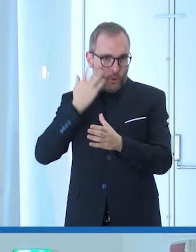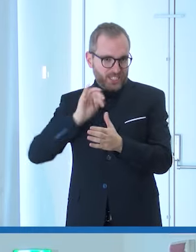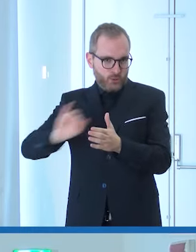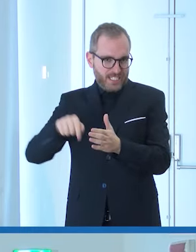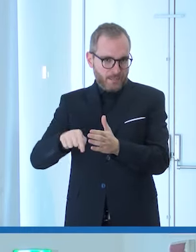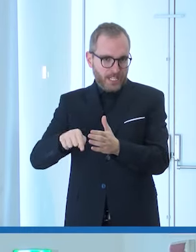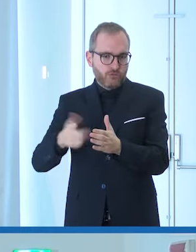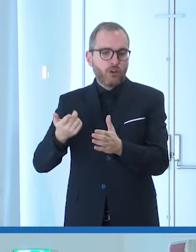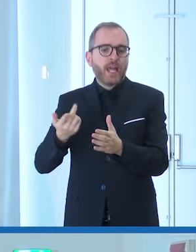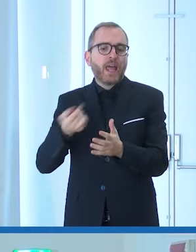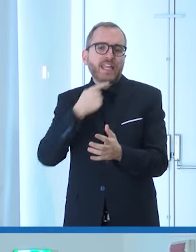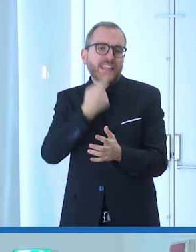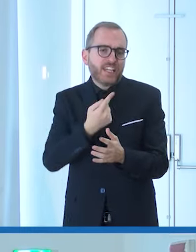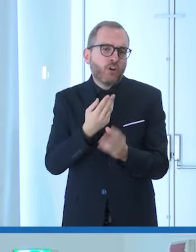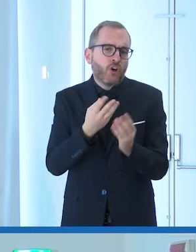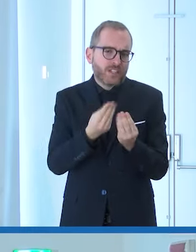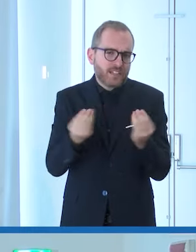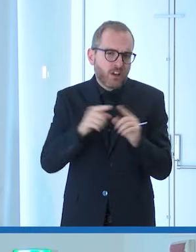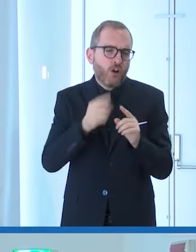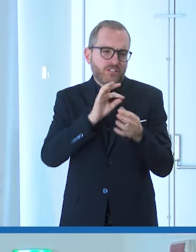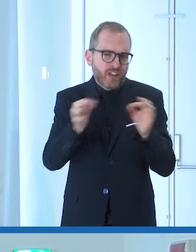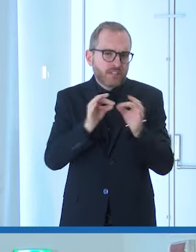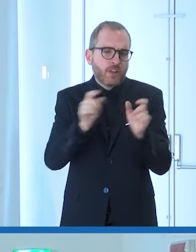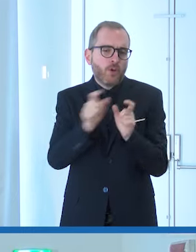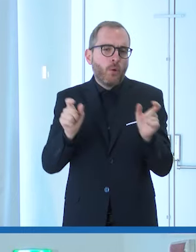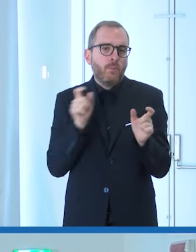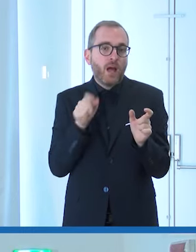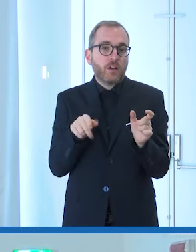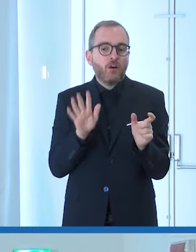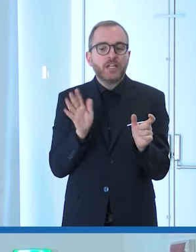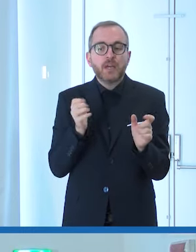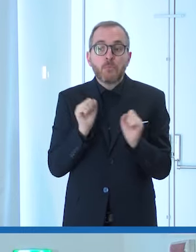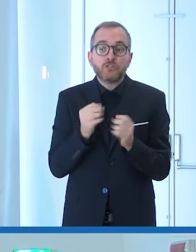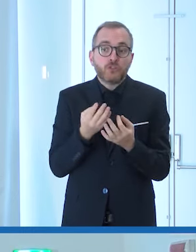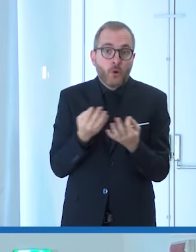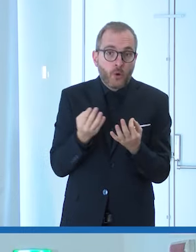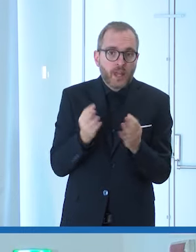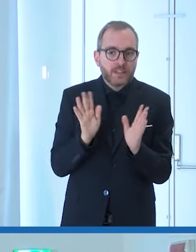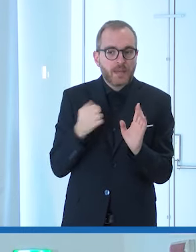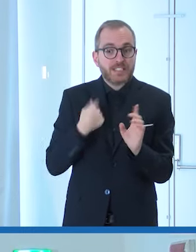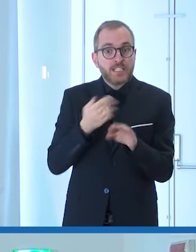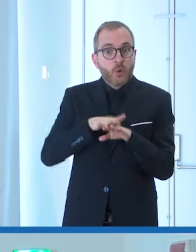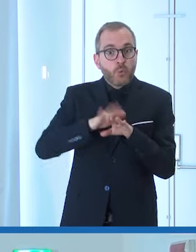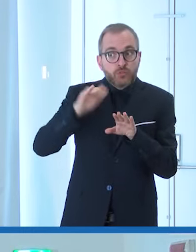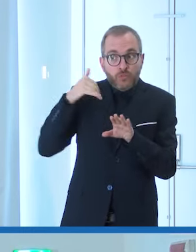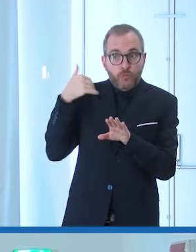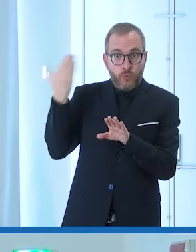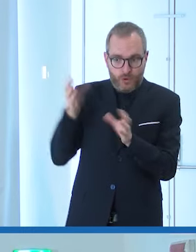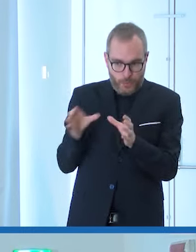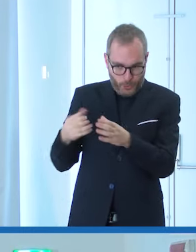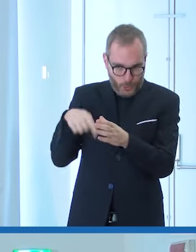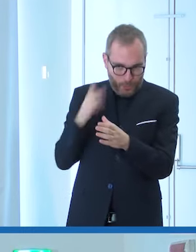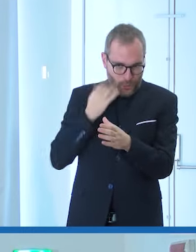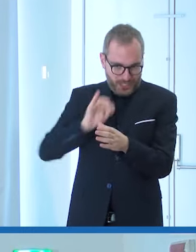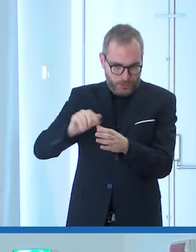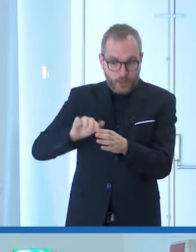siano sbagliate ma all'interno di quel gruppo possono essere corrette se io lo utilizzo all'esterno non lo sono più